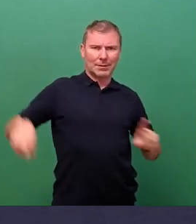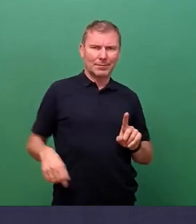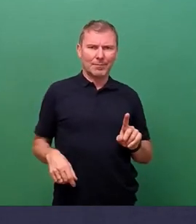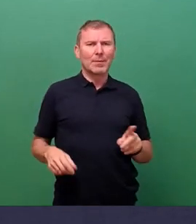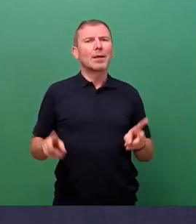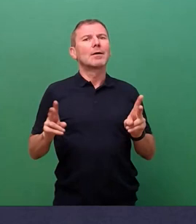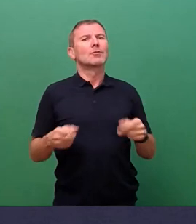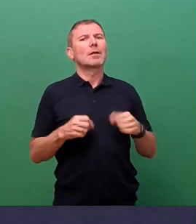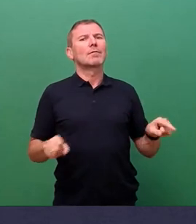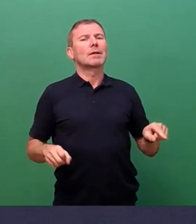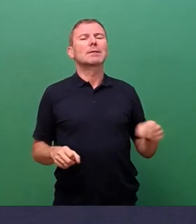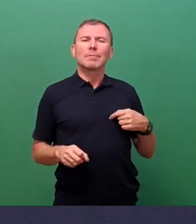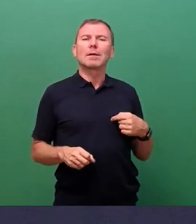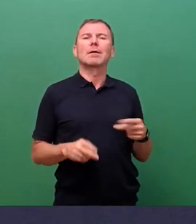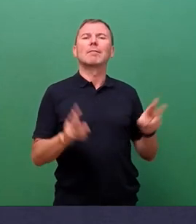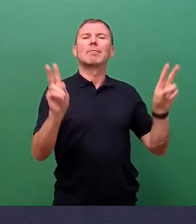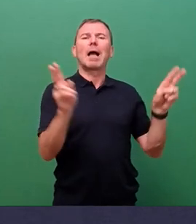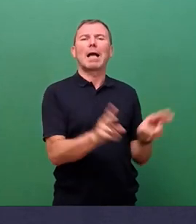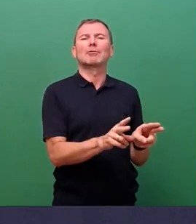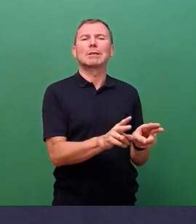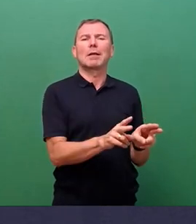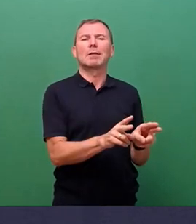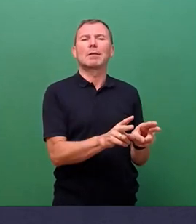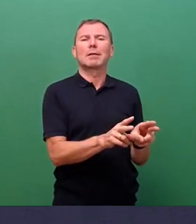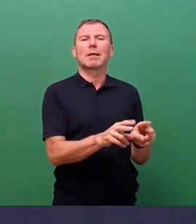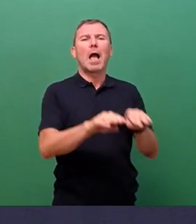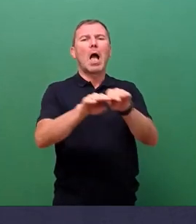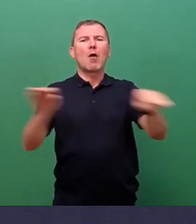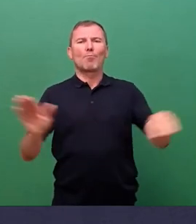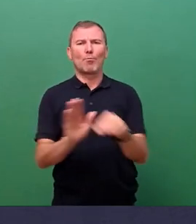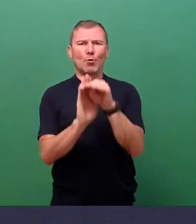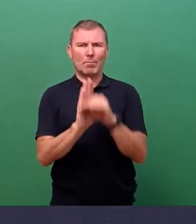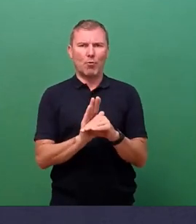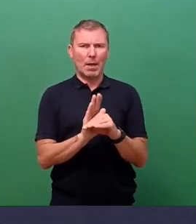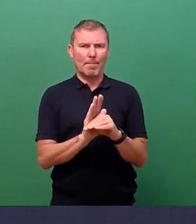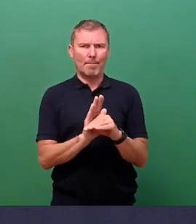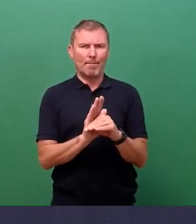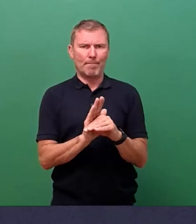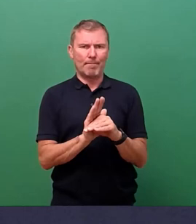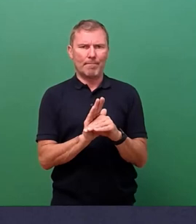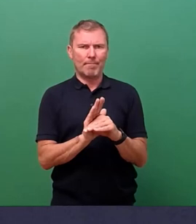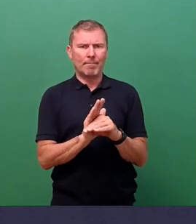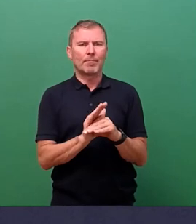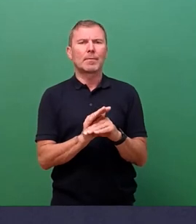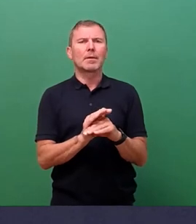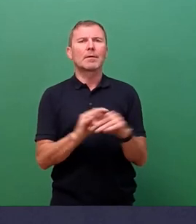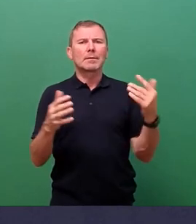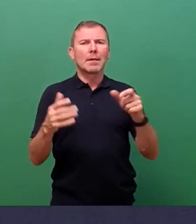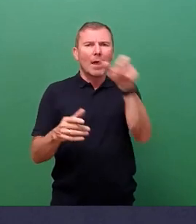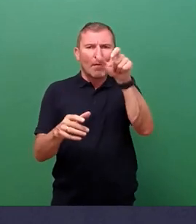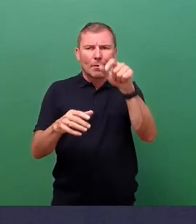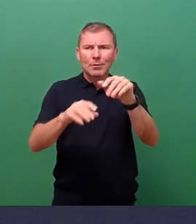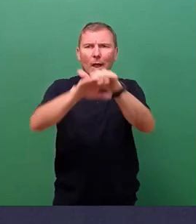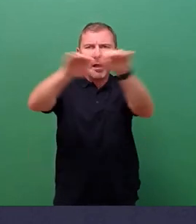reduzieren auch mit, sagen wir mal, das Bühnenprogramm im Sinne dessen, dass sich da eine große Knüppelung vor